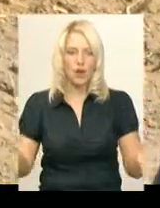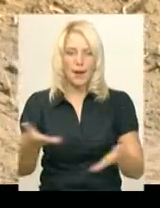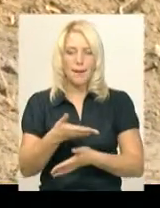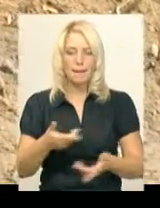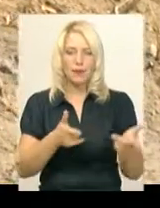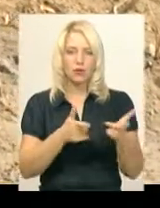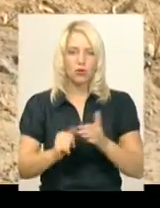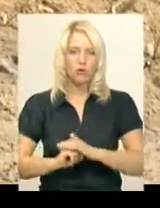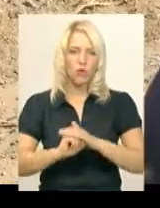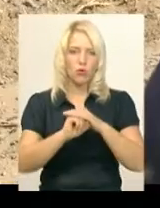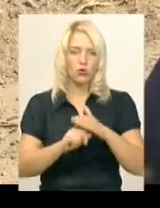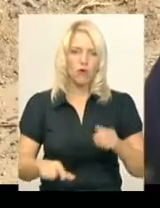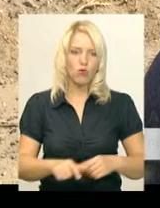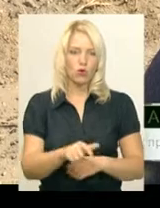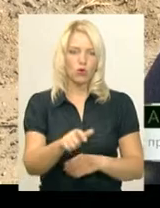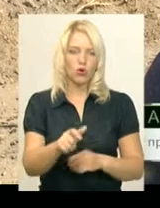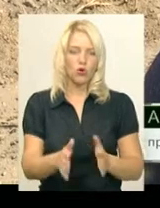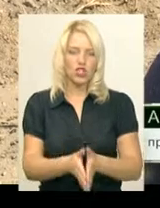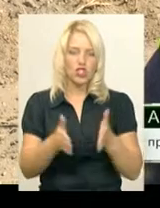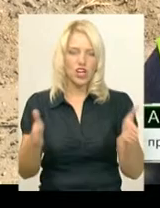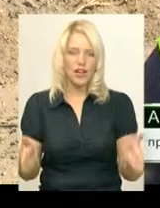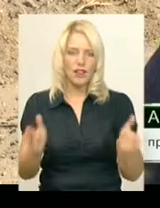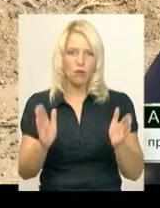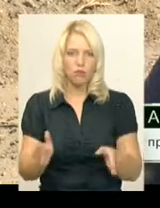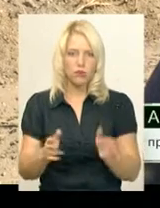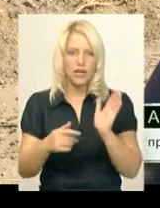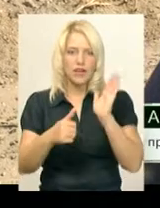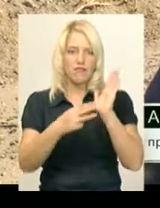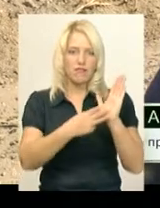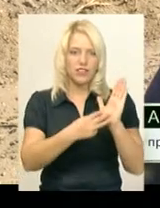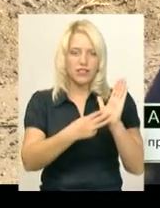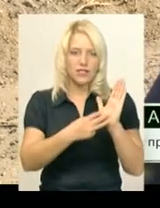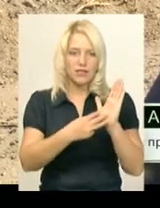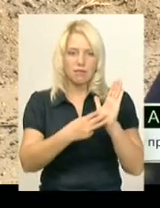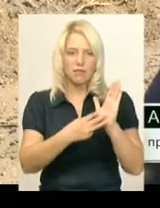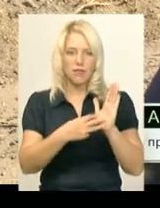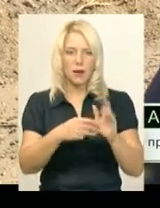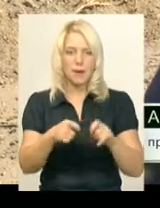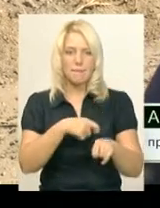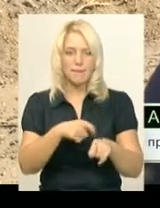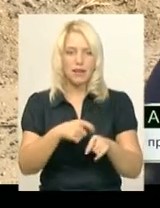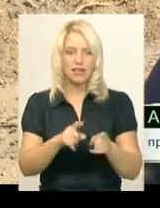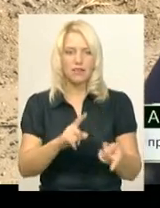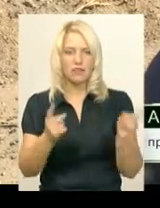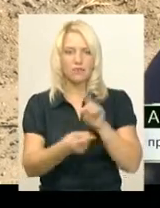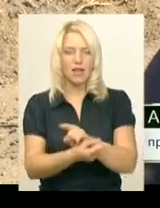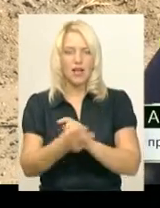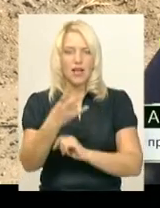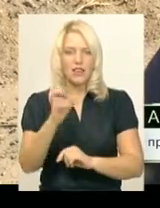дороги, ширина якої становить 8-7 метрів, ми її поширюємо на 16,